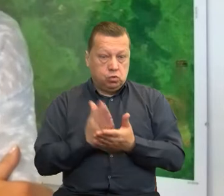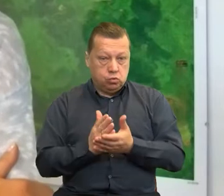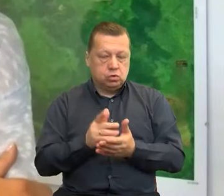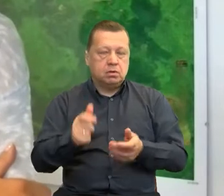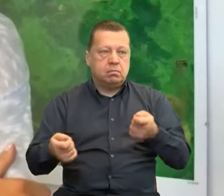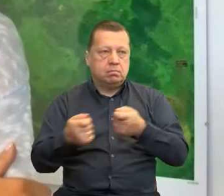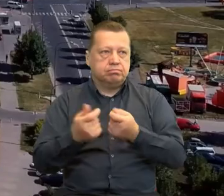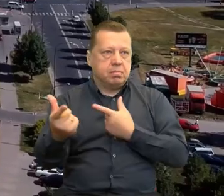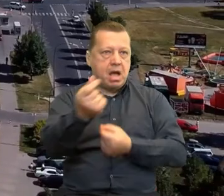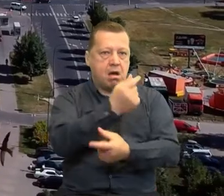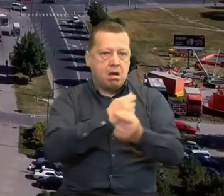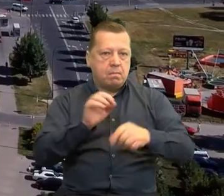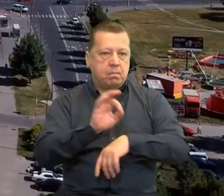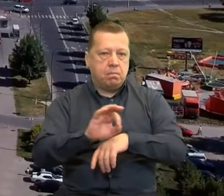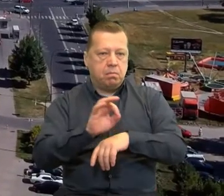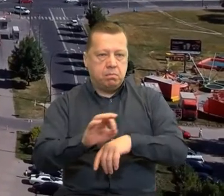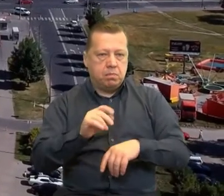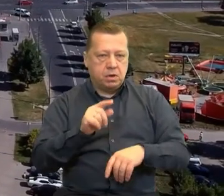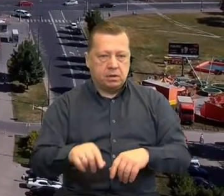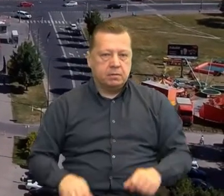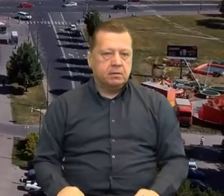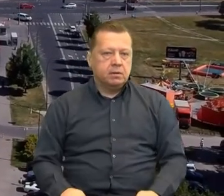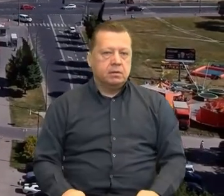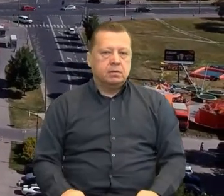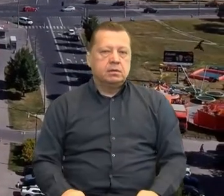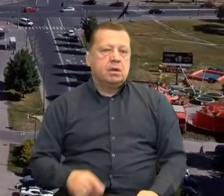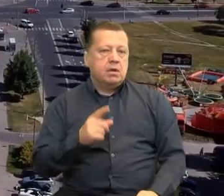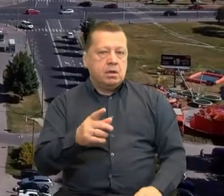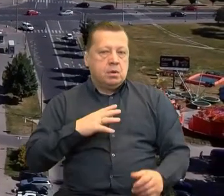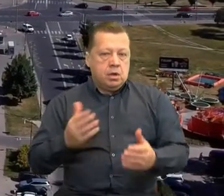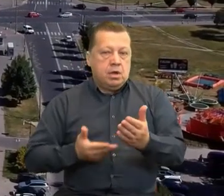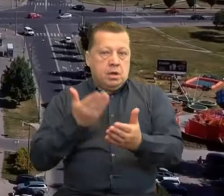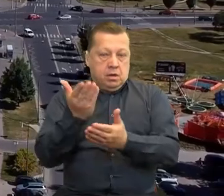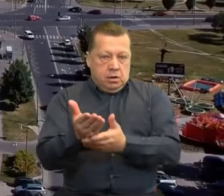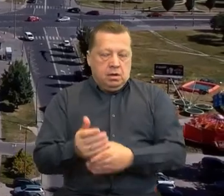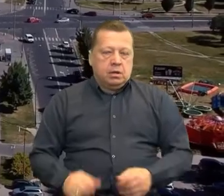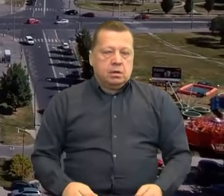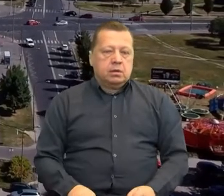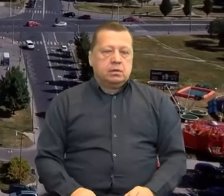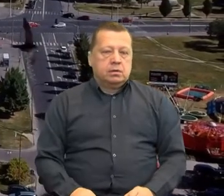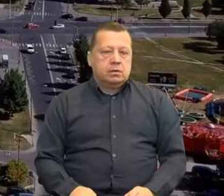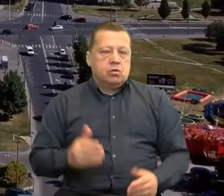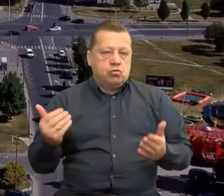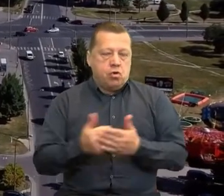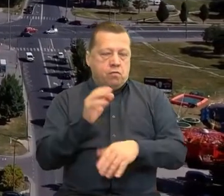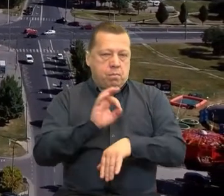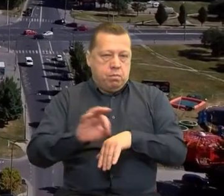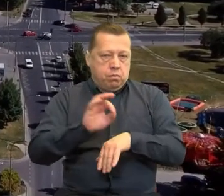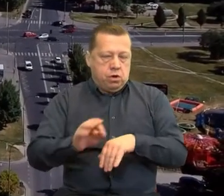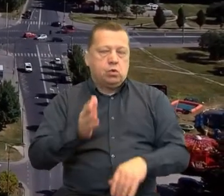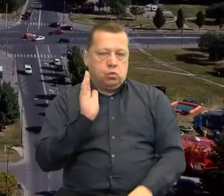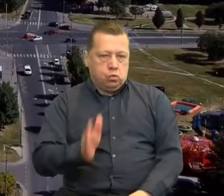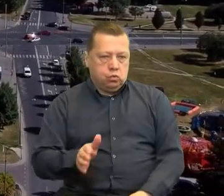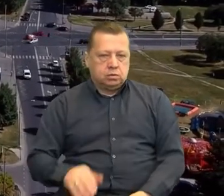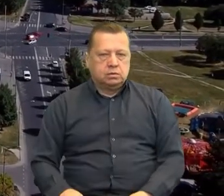partnerami projektu. Z jednym z partnerów został złożony, a co najważniejsze pozyskany nowy projekt. Dlatego jeśli